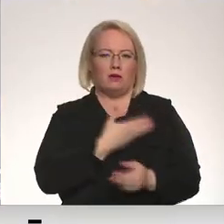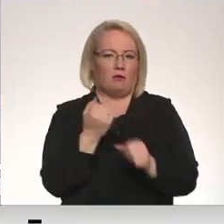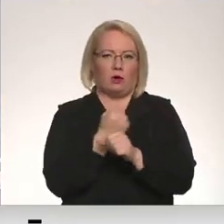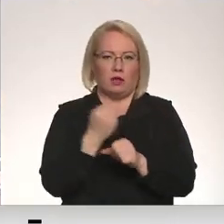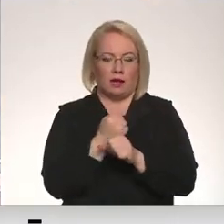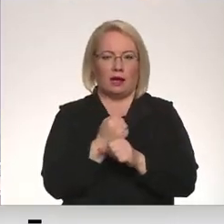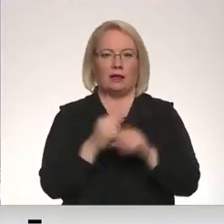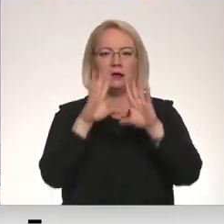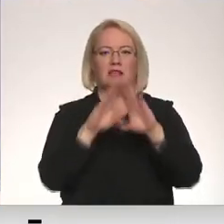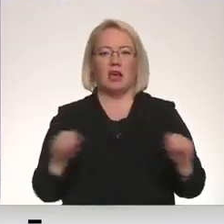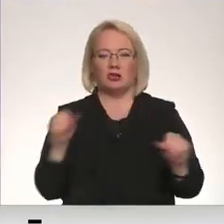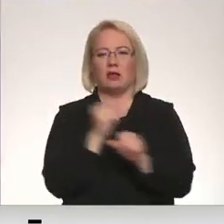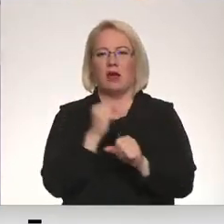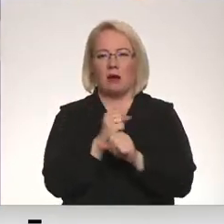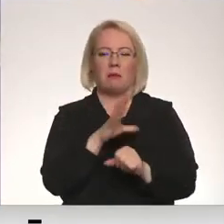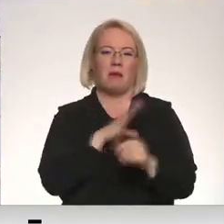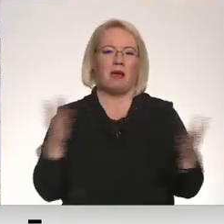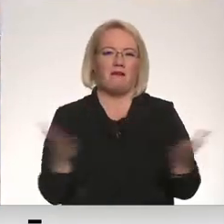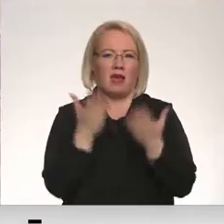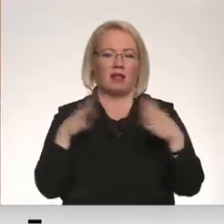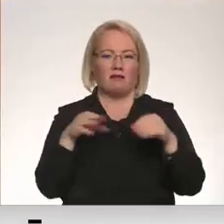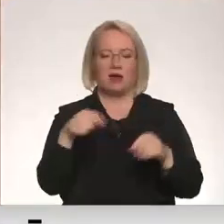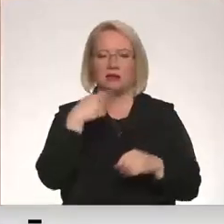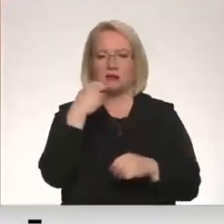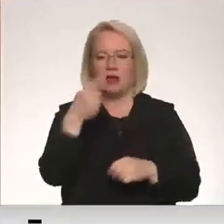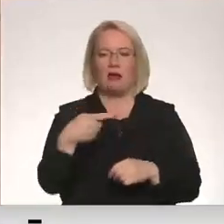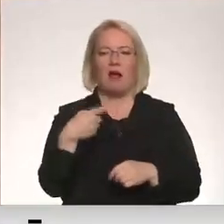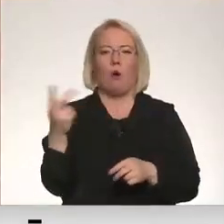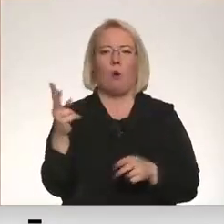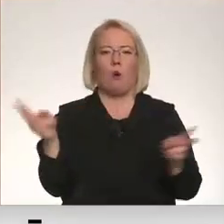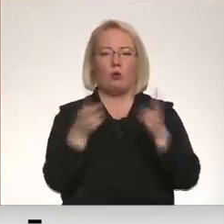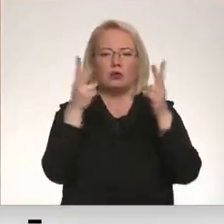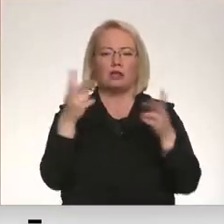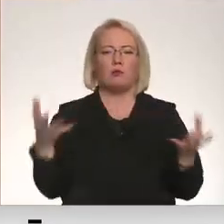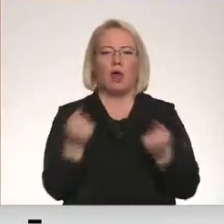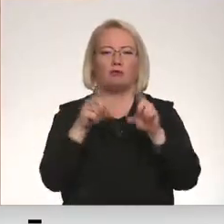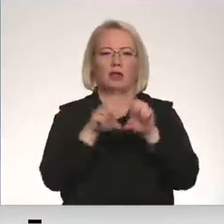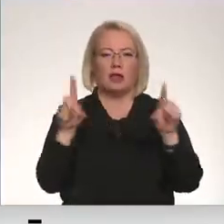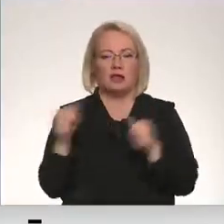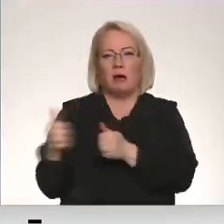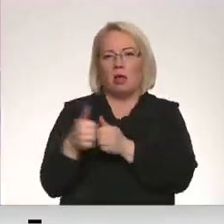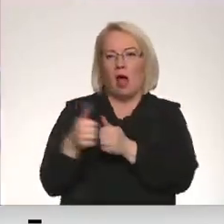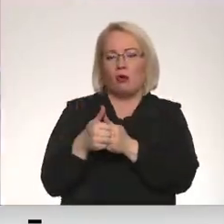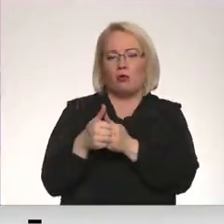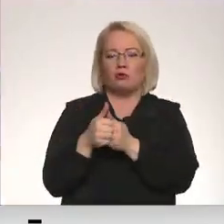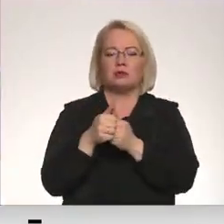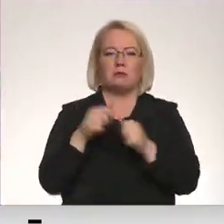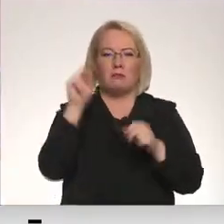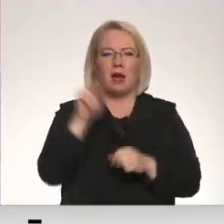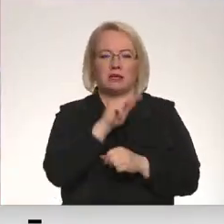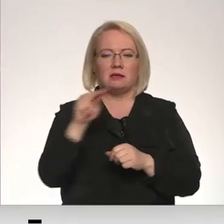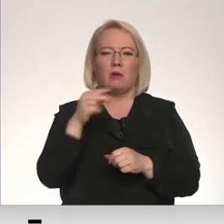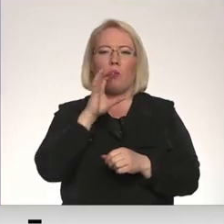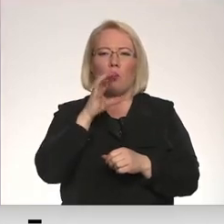Dzēšanas darbus bijis viegli veikt, stāsta valsts ugunsdzēsības un glābšanas dienstā. Blakus baznīcai bija ūdens hidrans un darbs